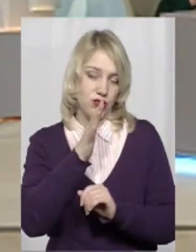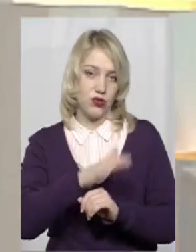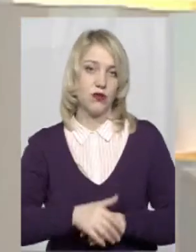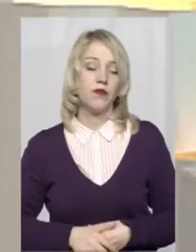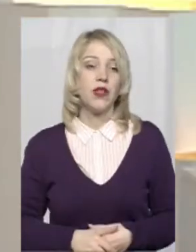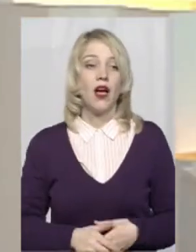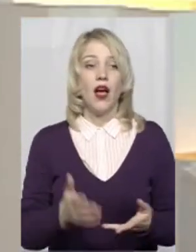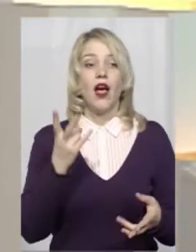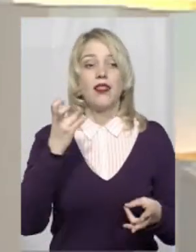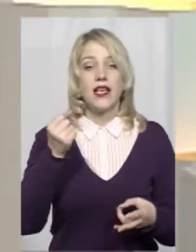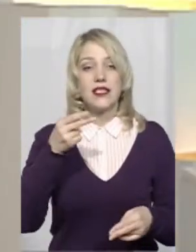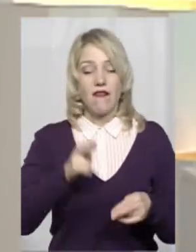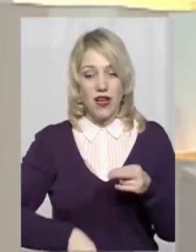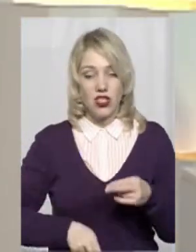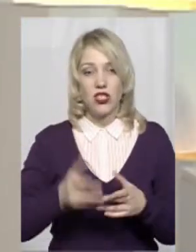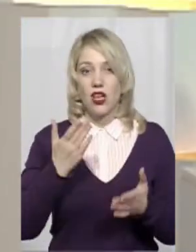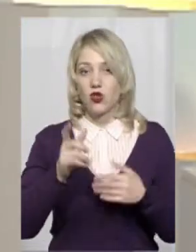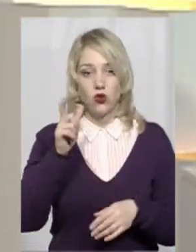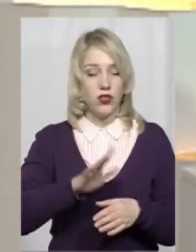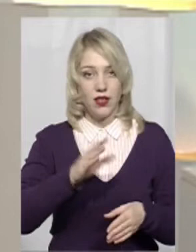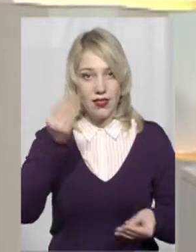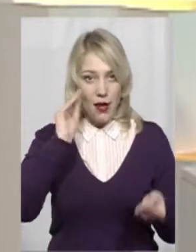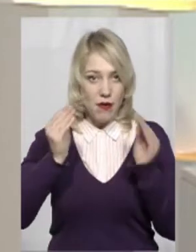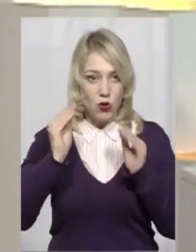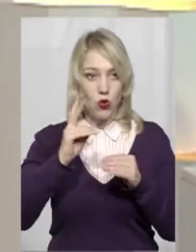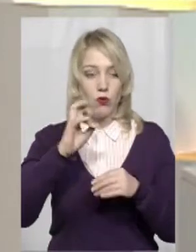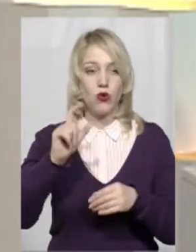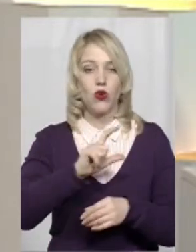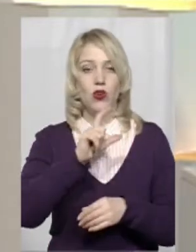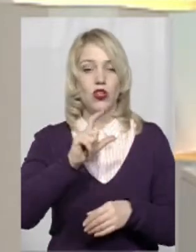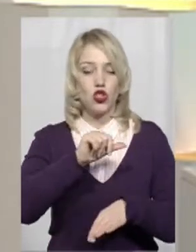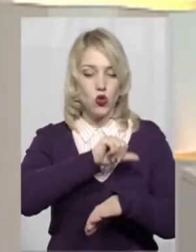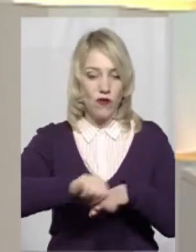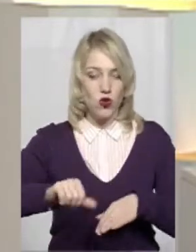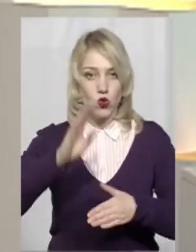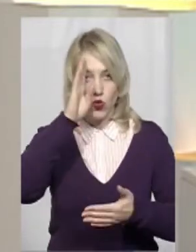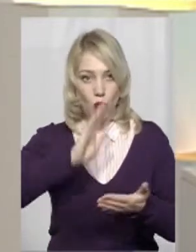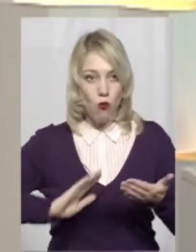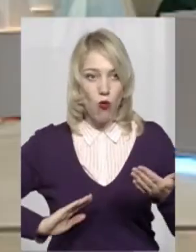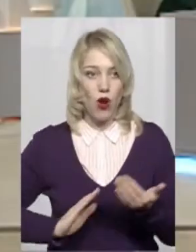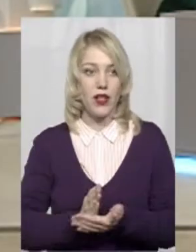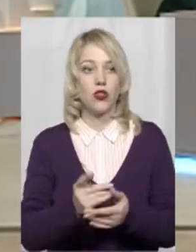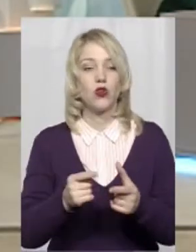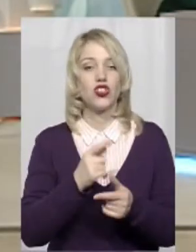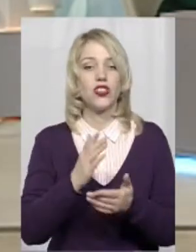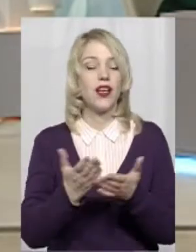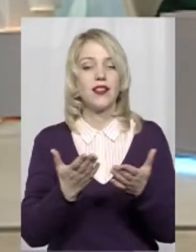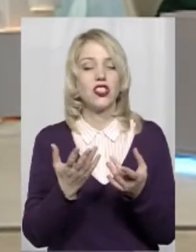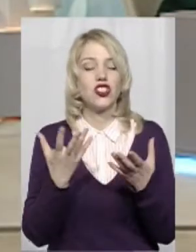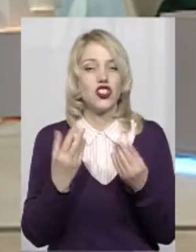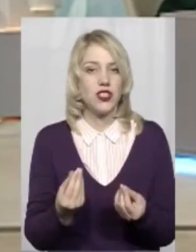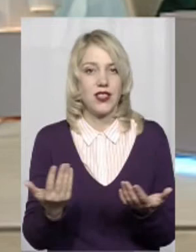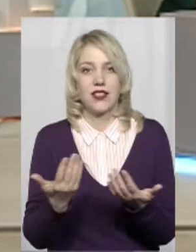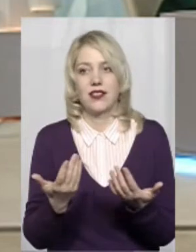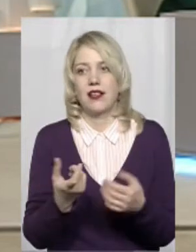на завершення, якщо людина не міркує про зовнішню політику, скажіть, чи є ще якісь такі